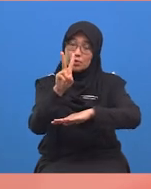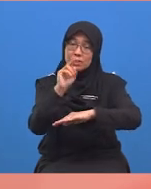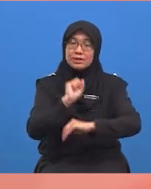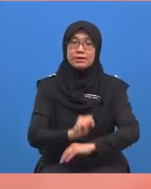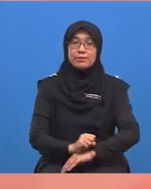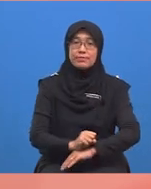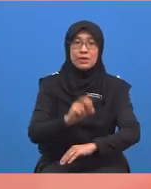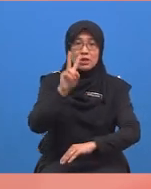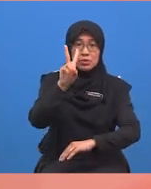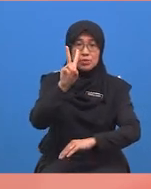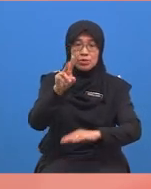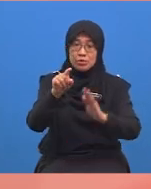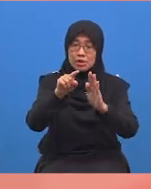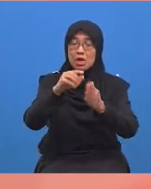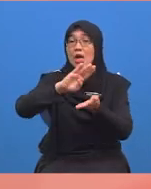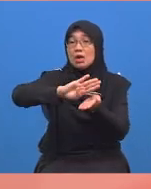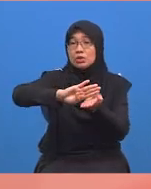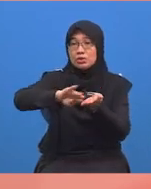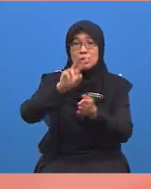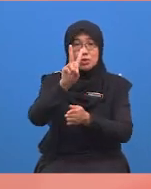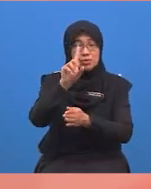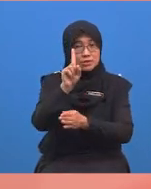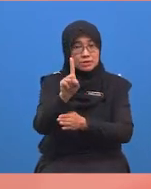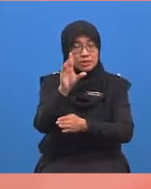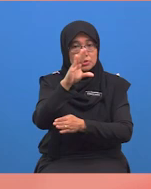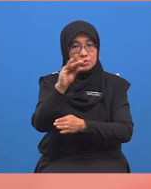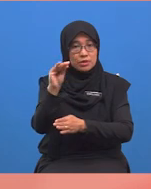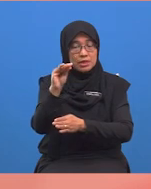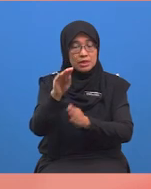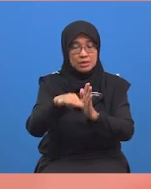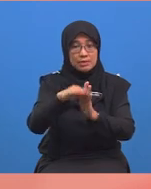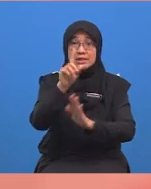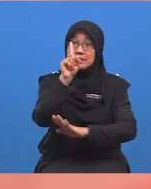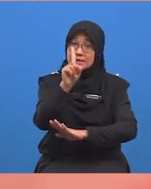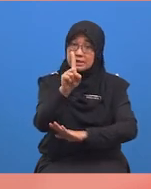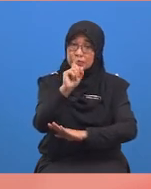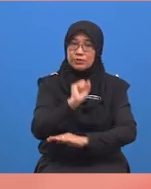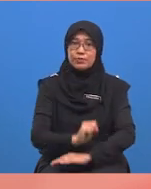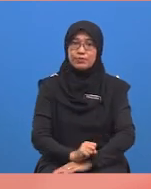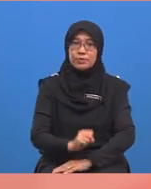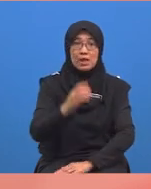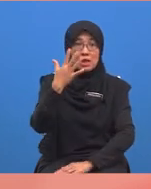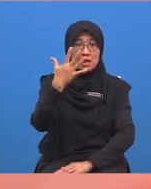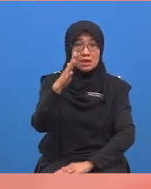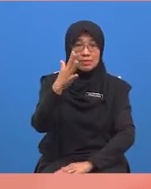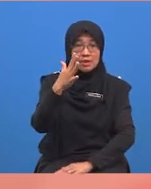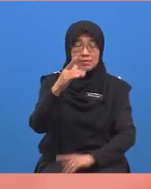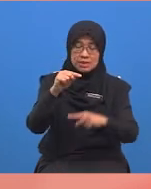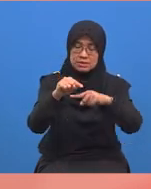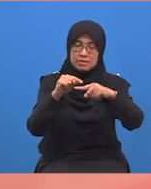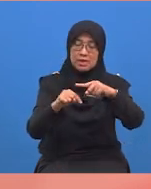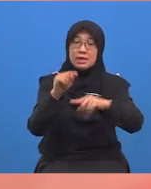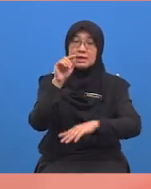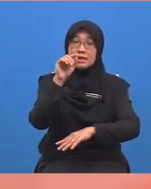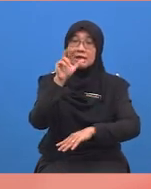dua. Dua puluh dua tolak dua puluh satu dan bakinya adalah satu. Lima belas bahagi